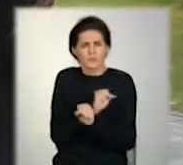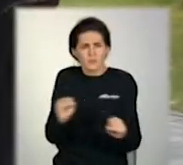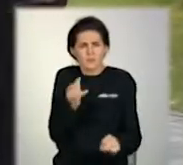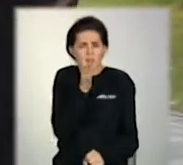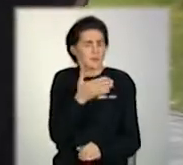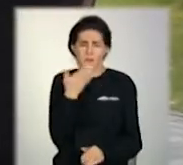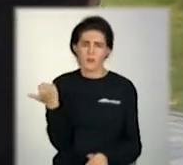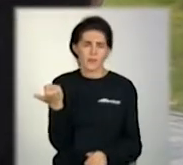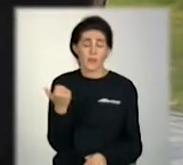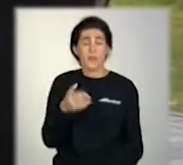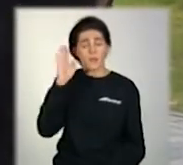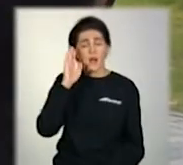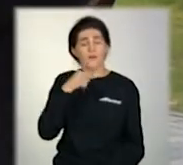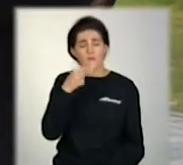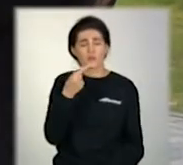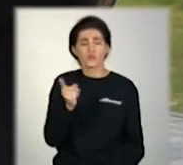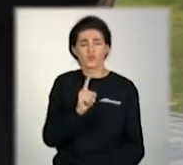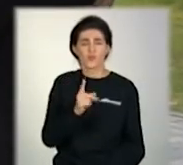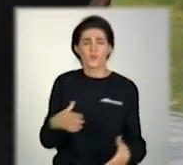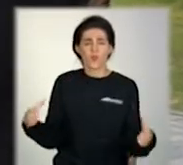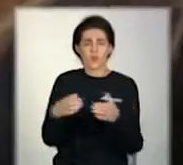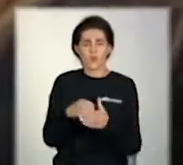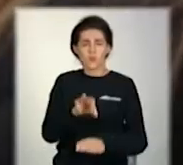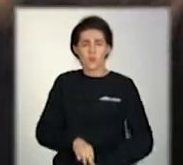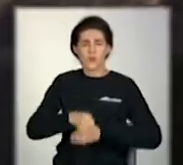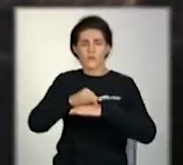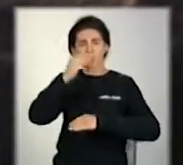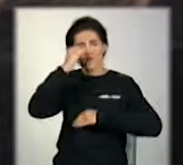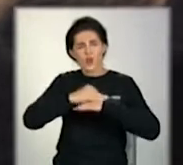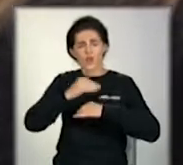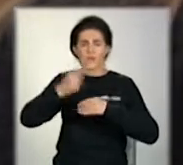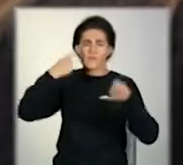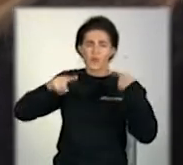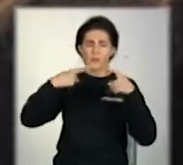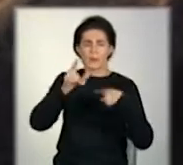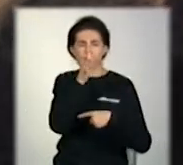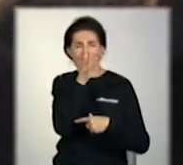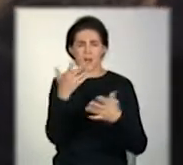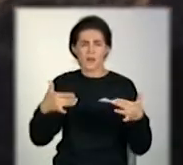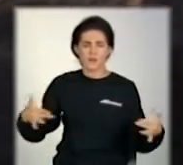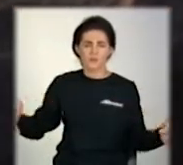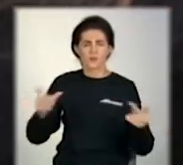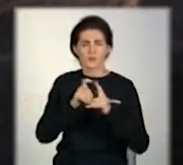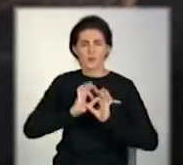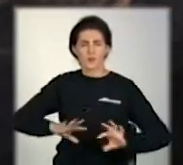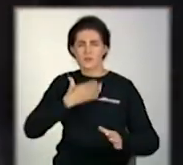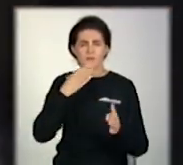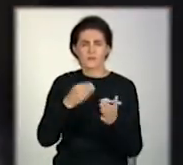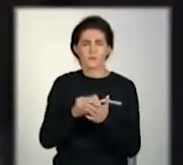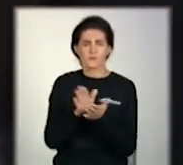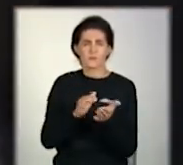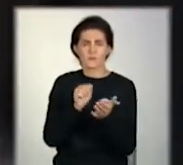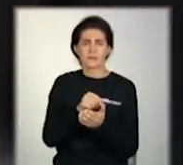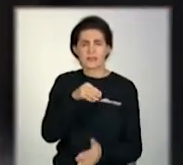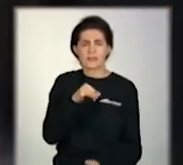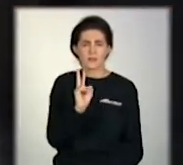Хлопець розповідає, разом із командою проводять стендап-вечори, імпровізації та прожарки. А нещодавно він завів свій тік-ток, бо через